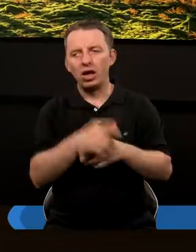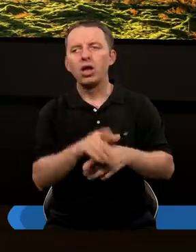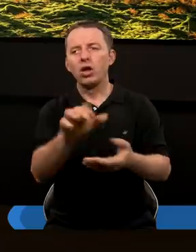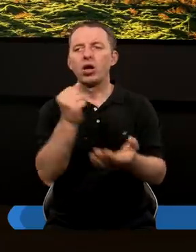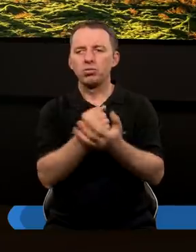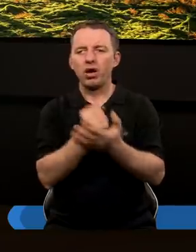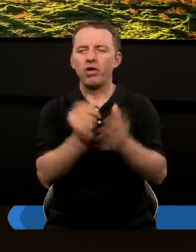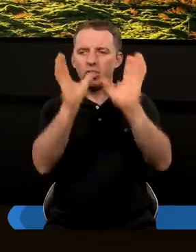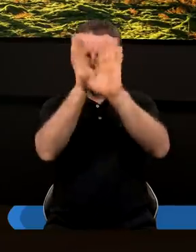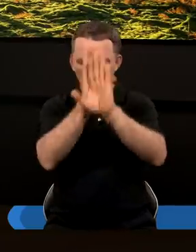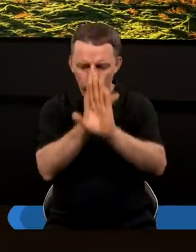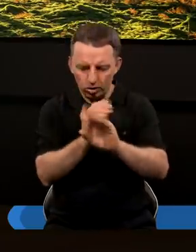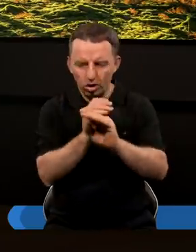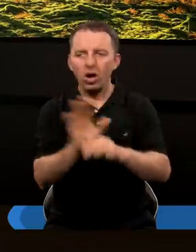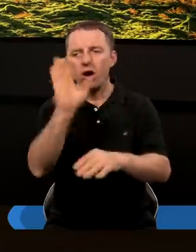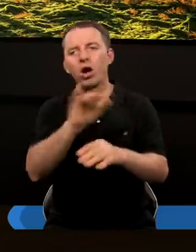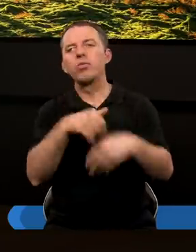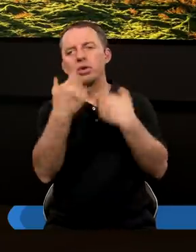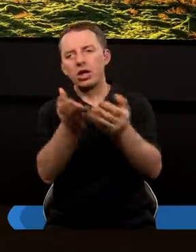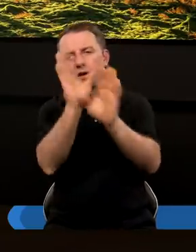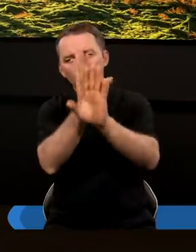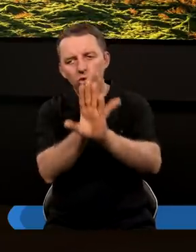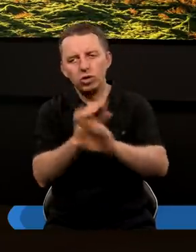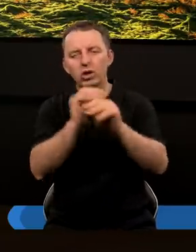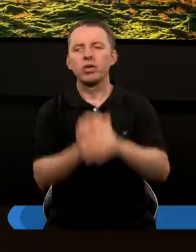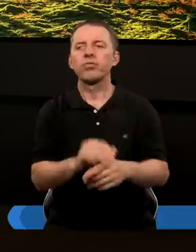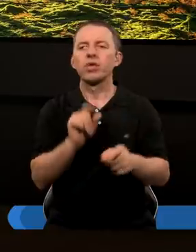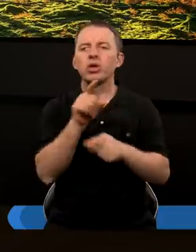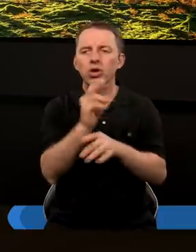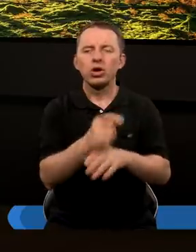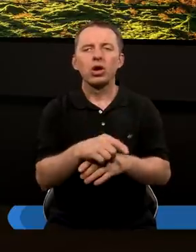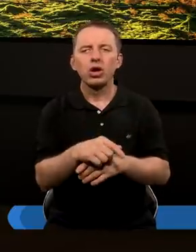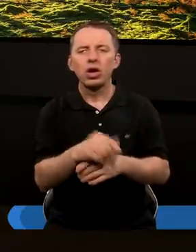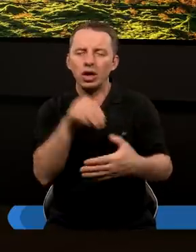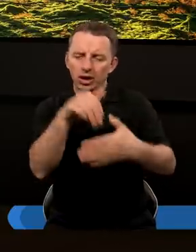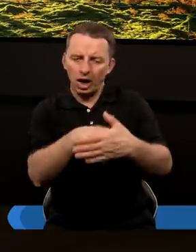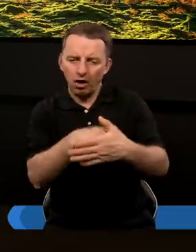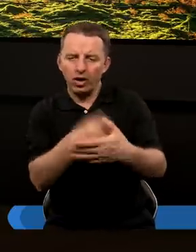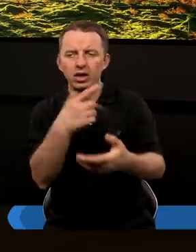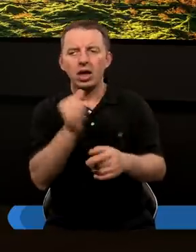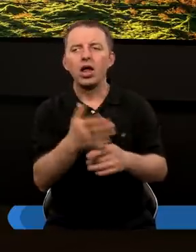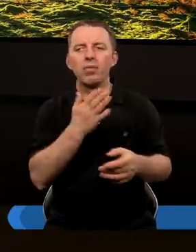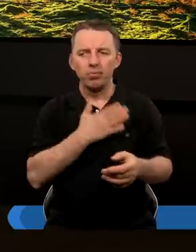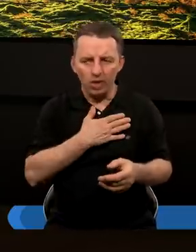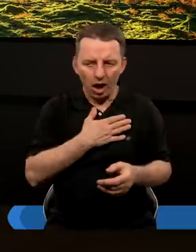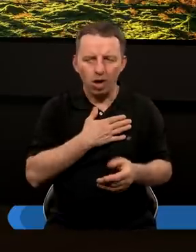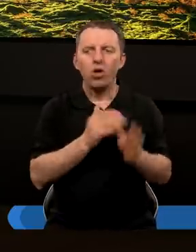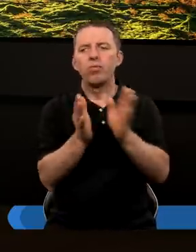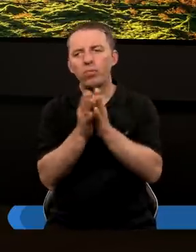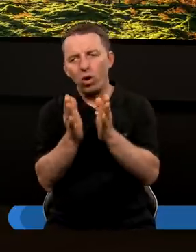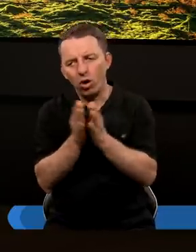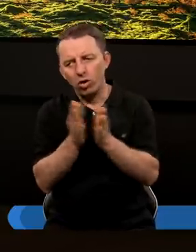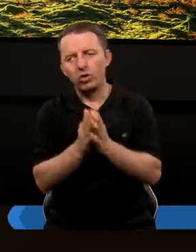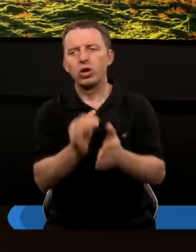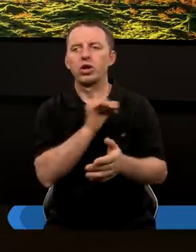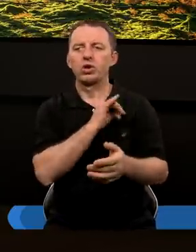Czyli znowu kwestia czci, komu w jaki sposób oddajemy cześć, a tak pomyślam czy to zachowanie Daniela, który miał zwyczaj modlić